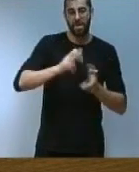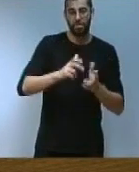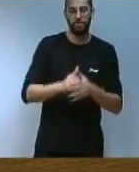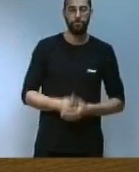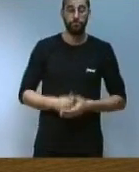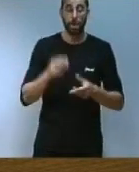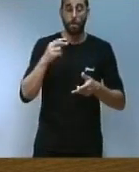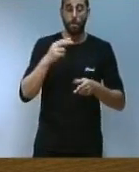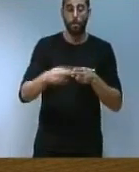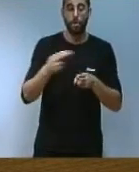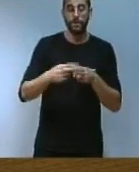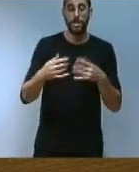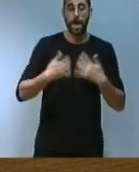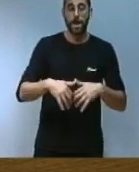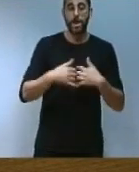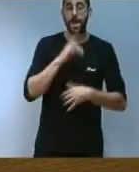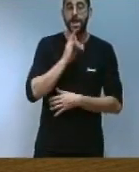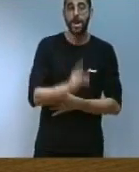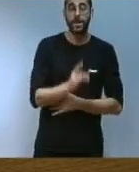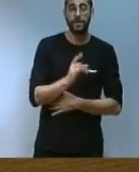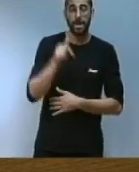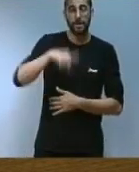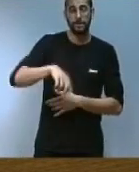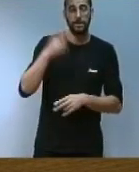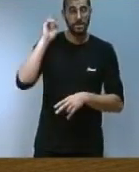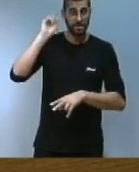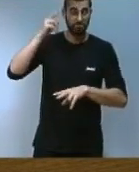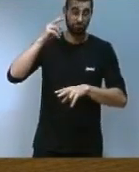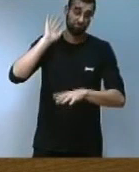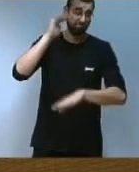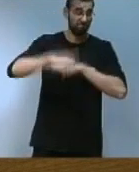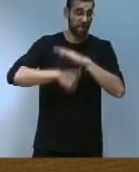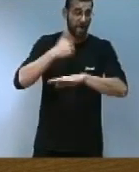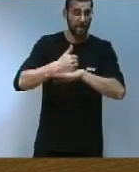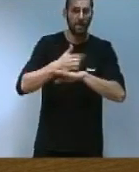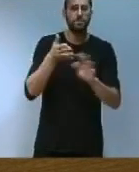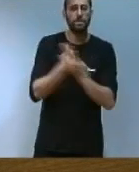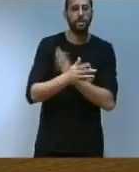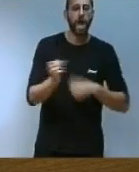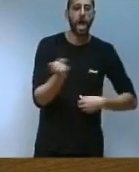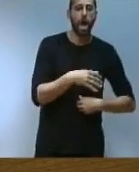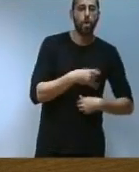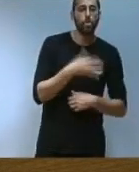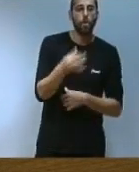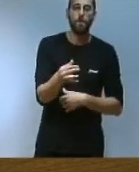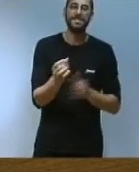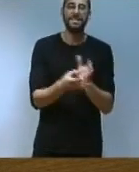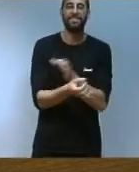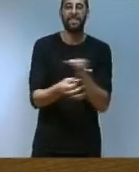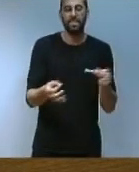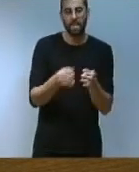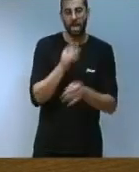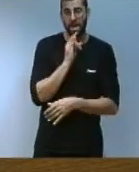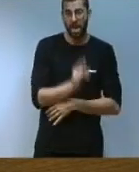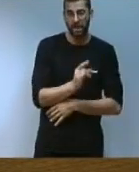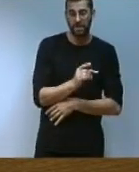Generalitat està realitzant actuacions rellevants en matèria d'estalvi i eficiència energètica en tots els sectors de la societat